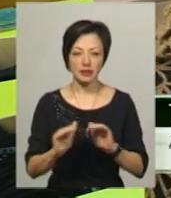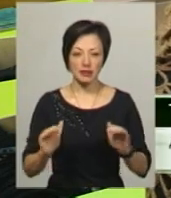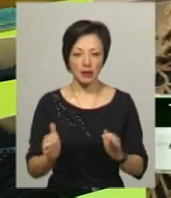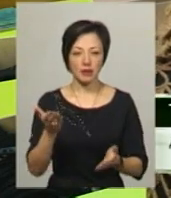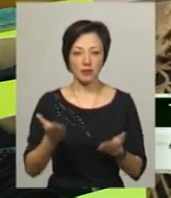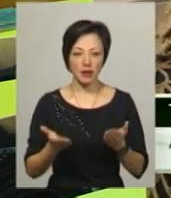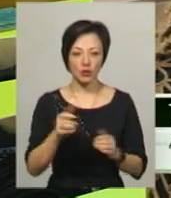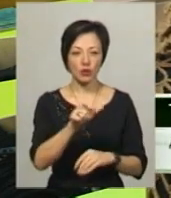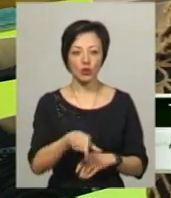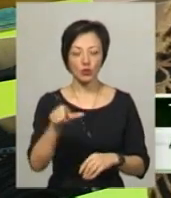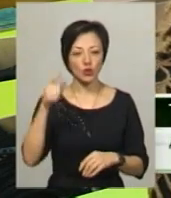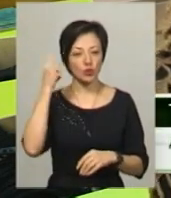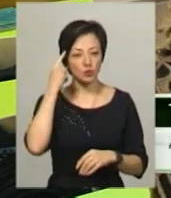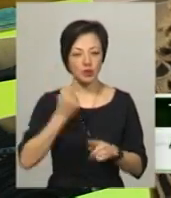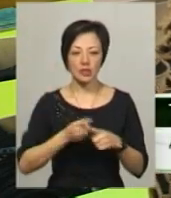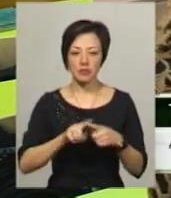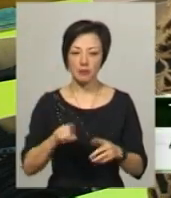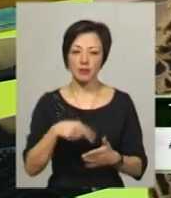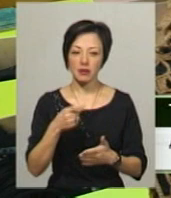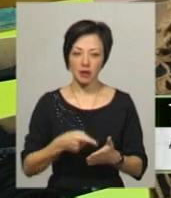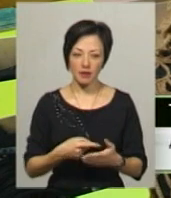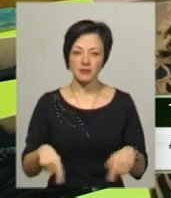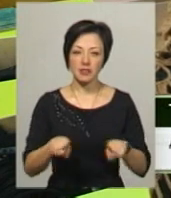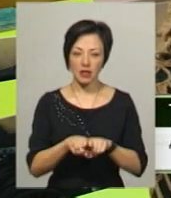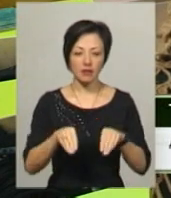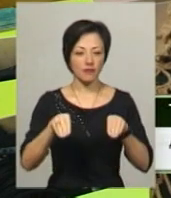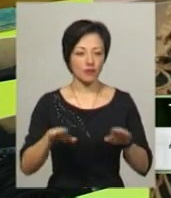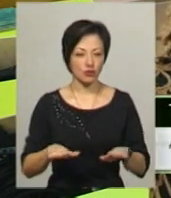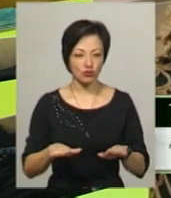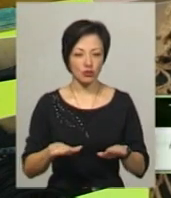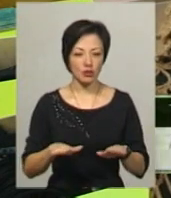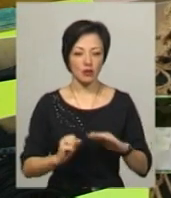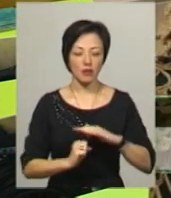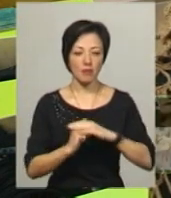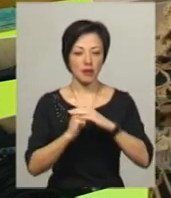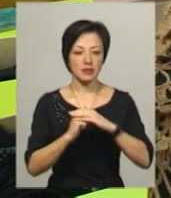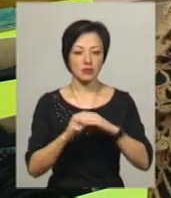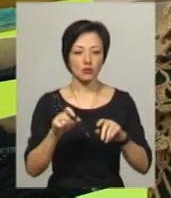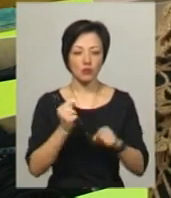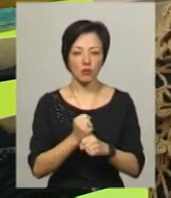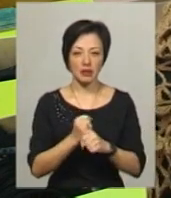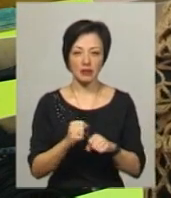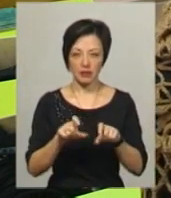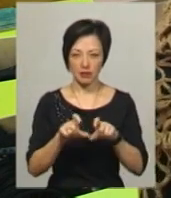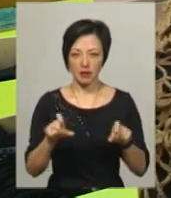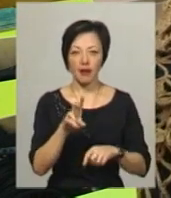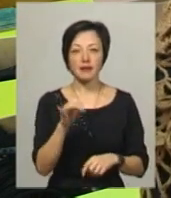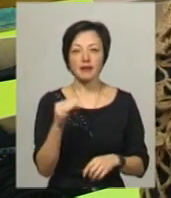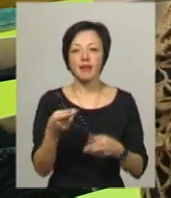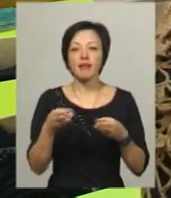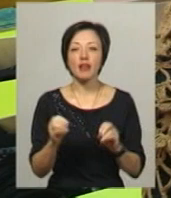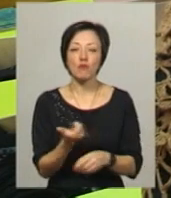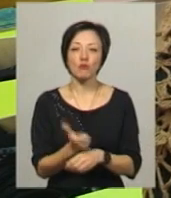напевно, люди, думаючи над цим питанням, все-таки вирішили на базі зробити ліцей там, більше